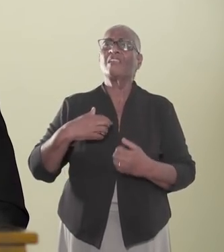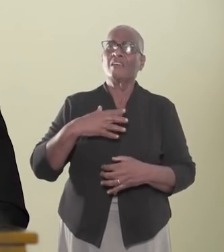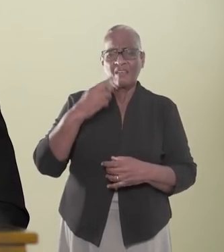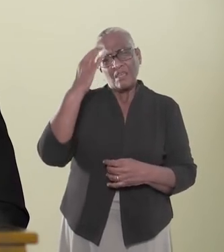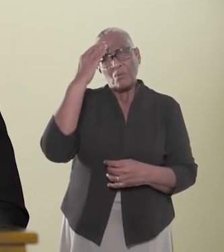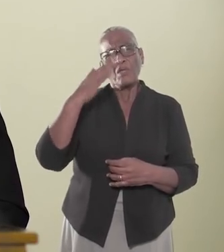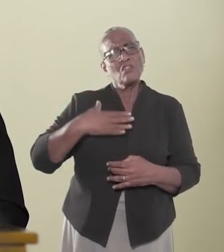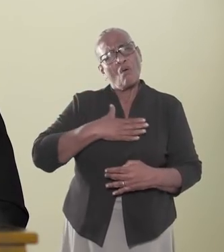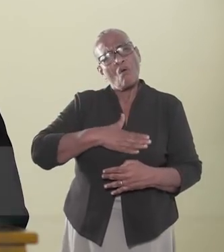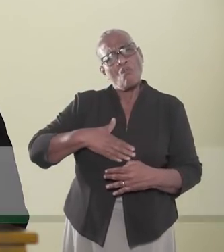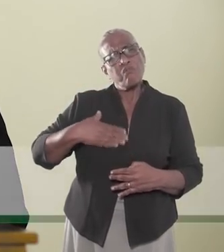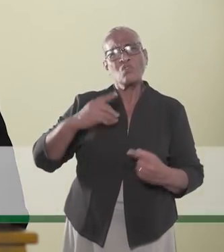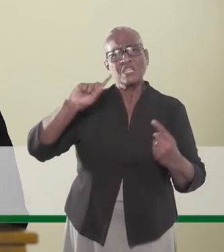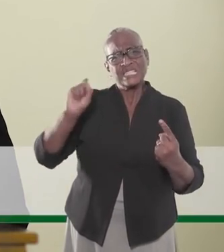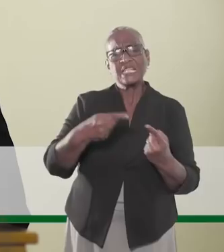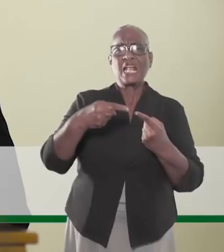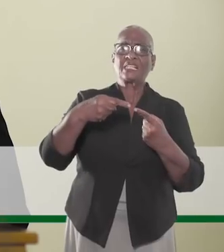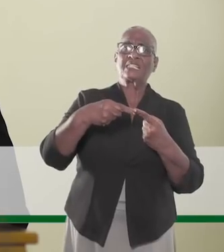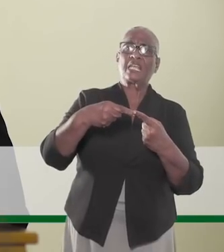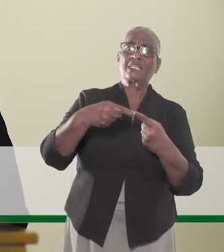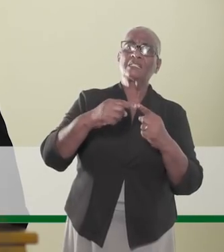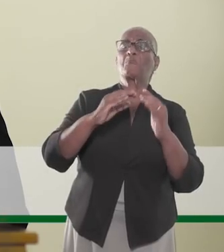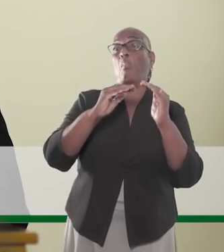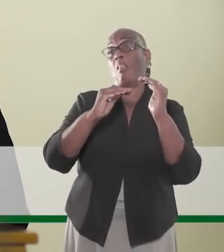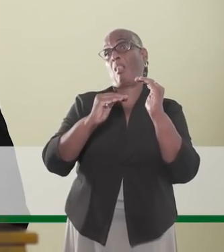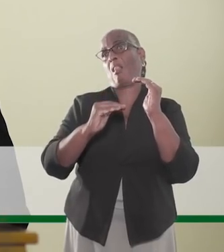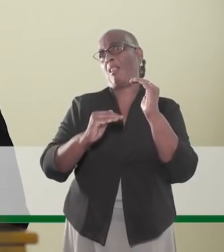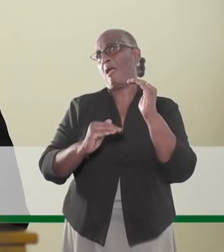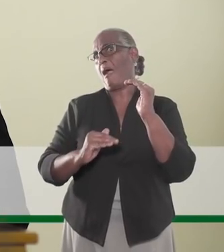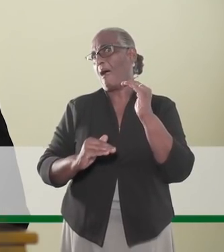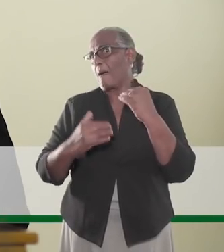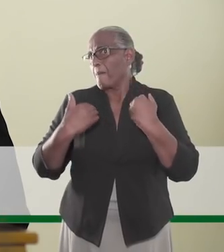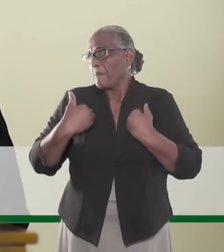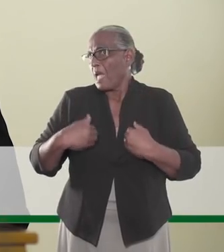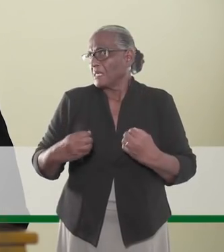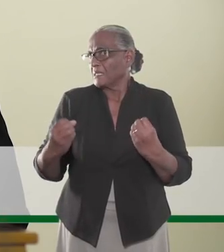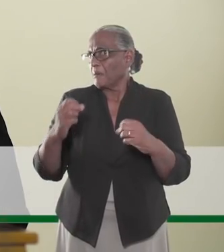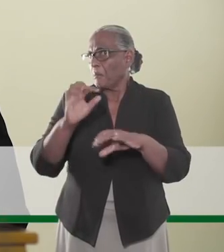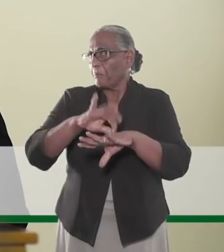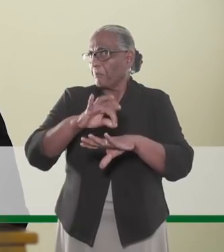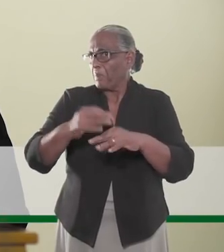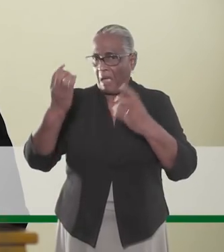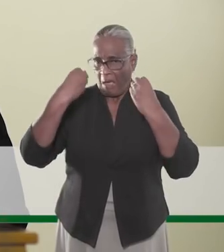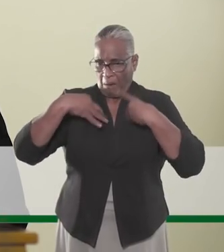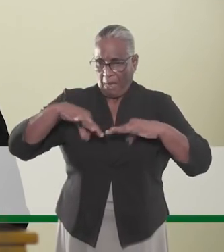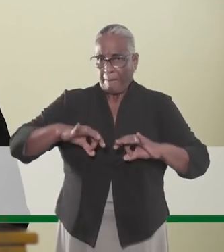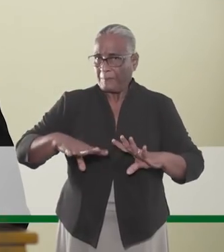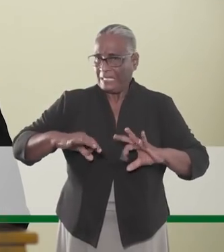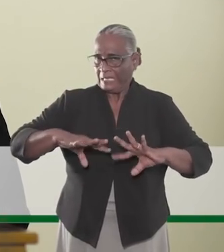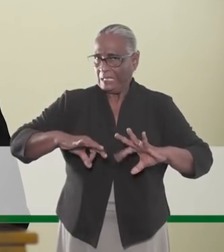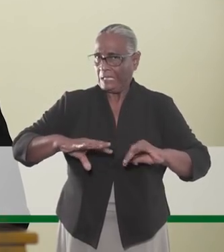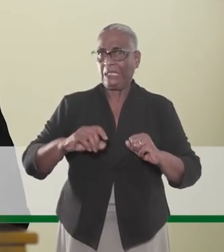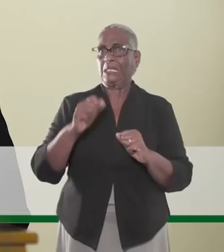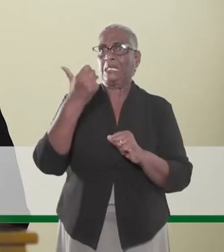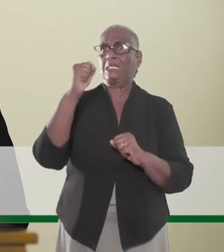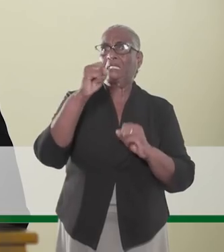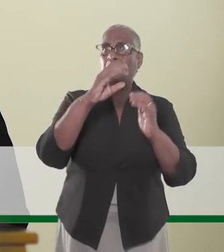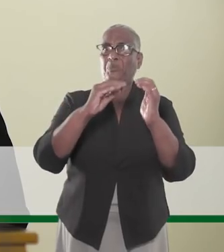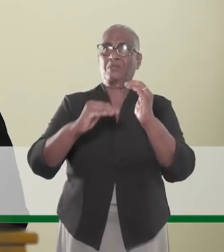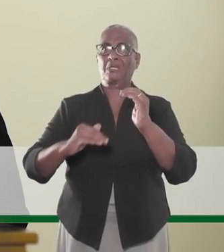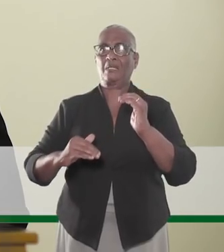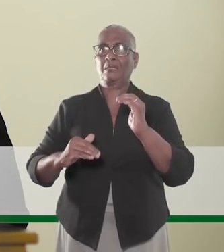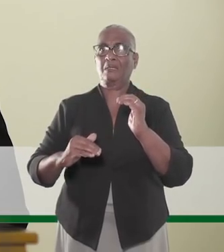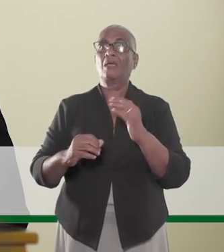is bekend dat de gevoeligheid van deze antigene sneltesten laag is bij personen zonder klachten, minder dan